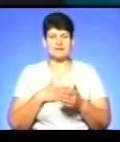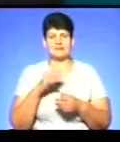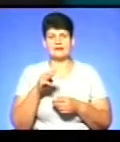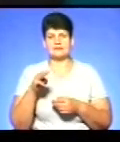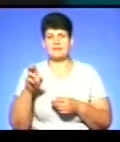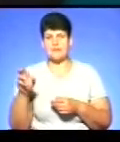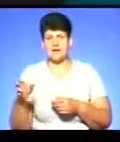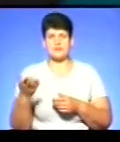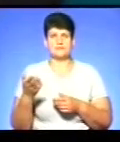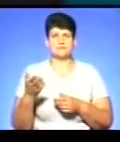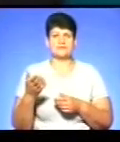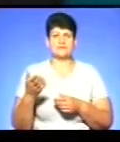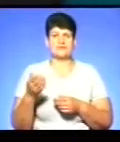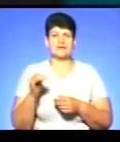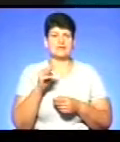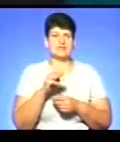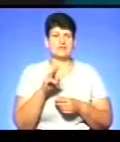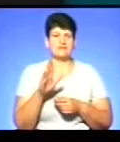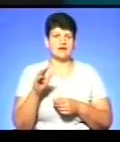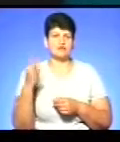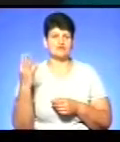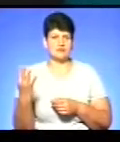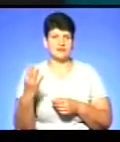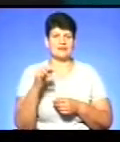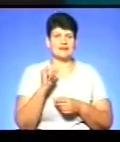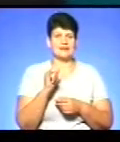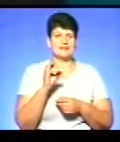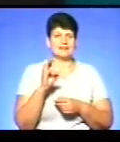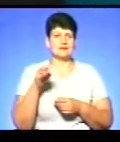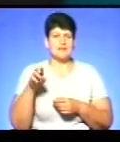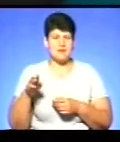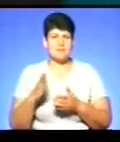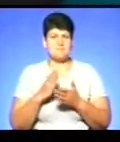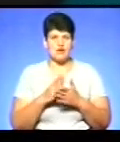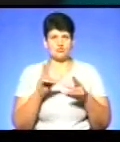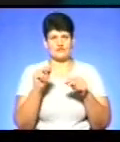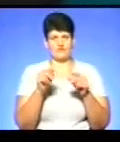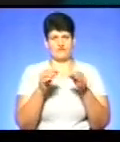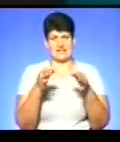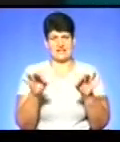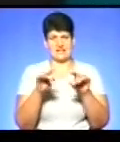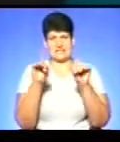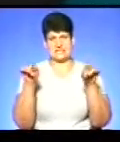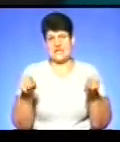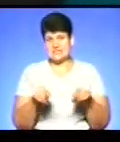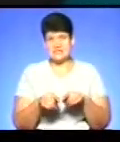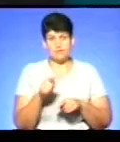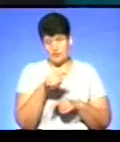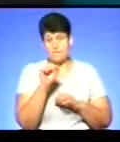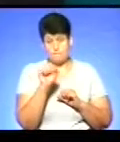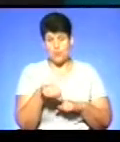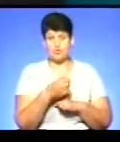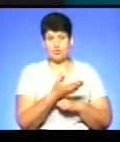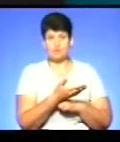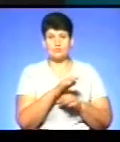і ТВ4, і ІНТБ вже мають цифрові ліцензії, і таким чином вони можуть